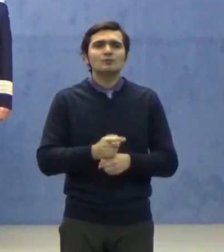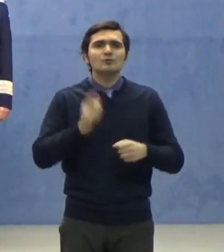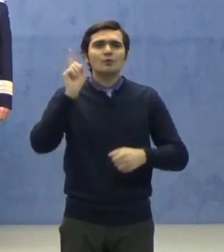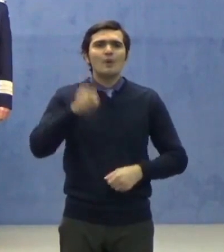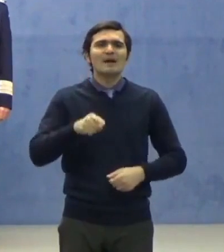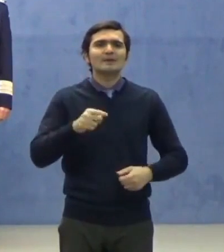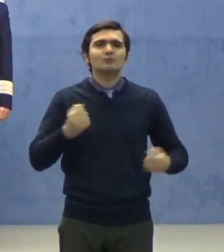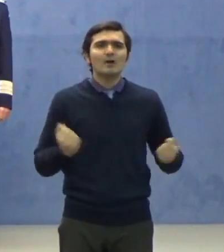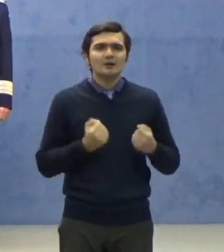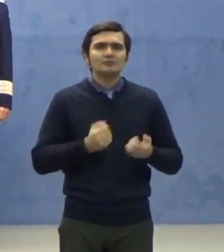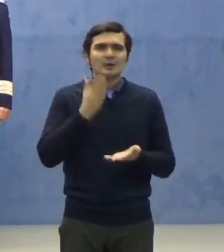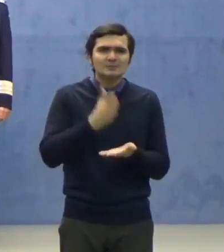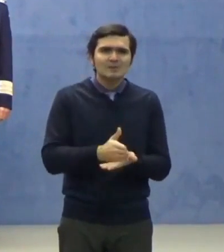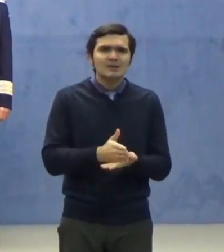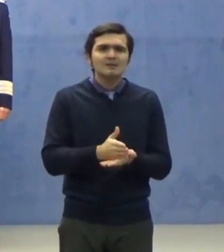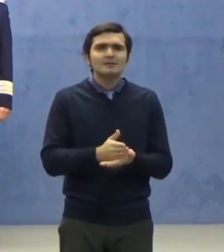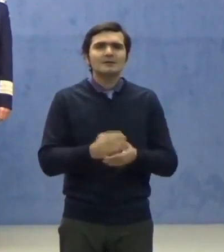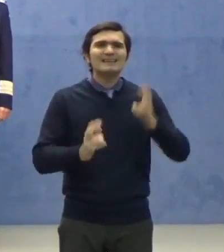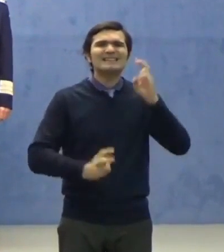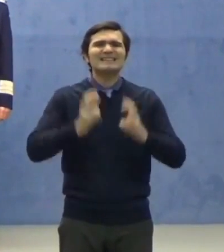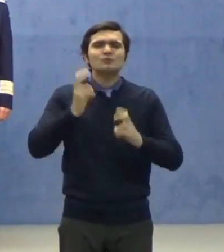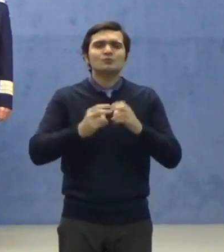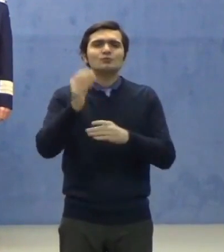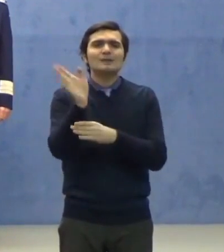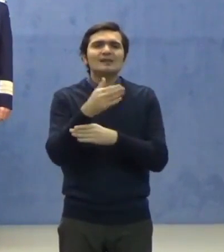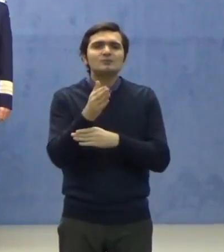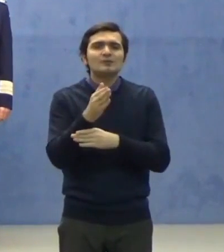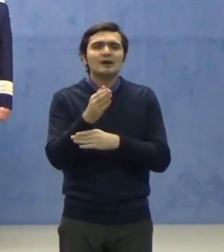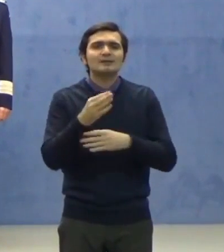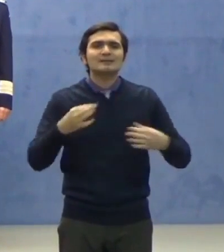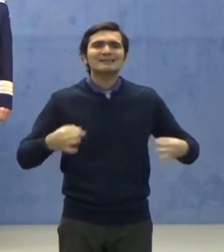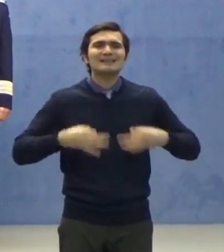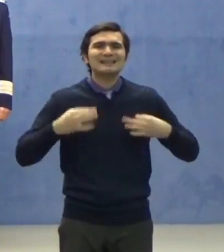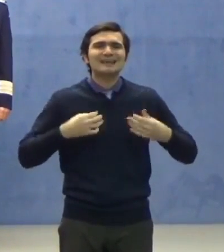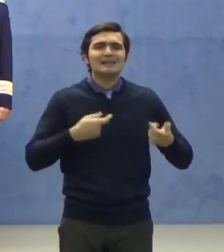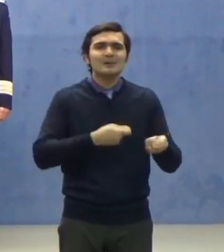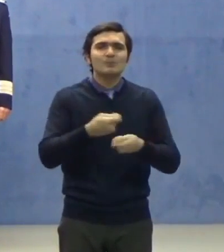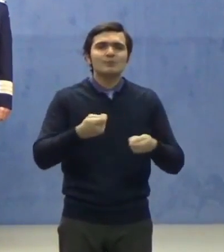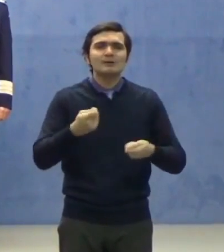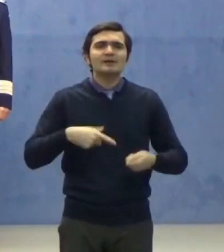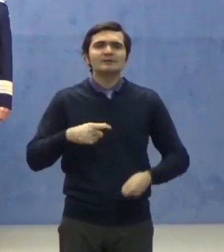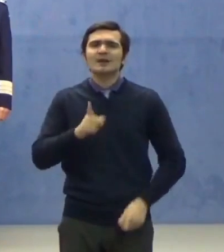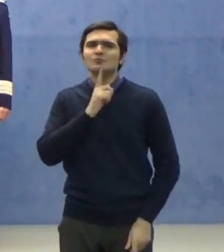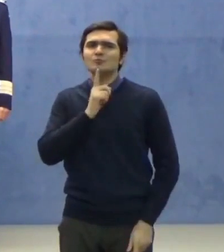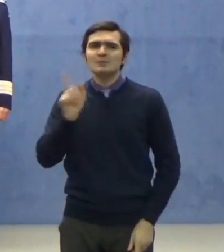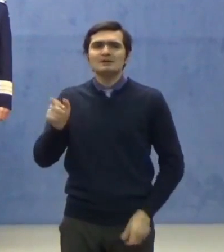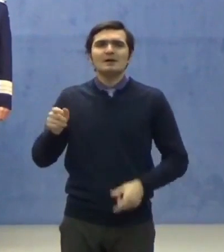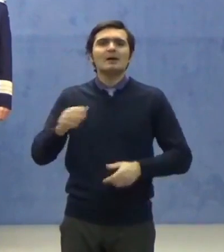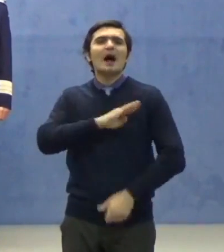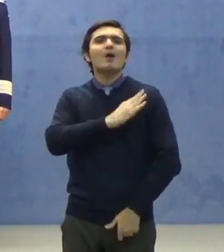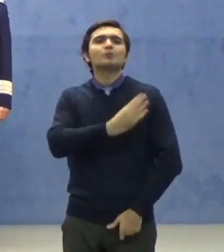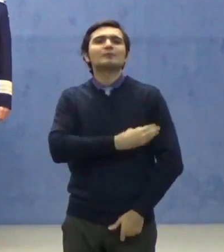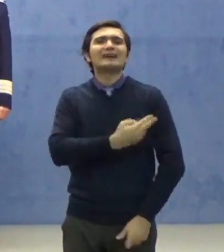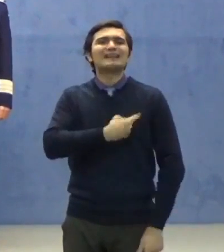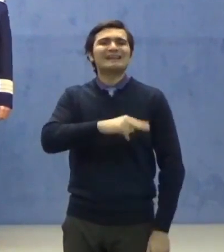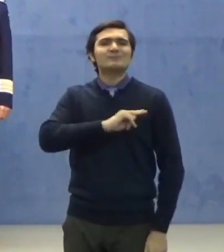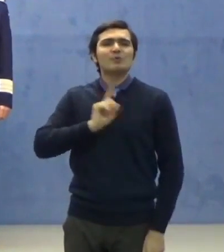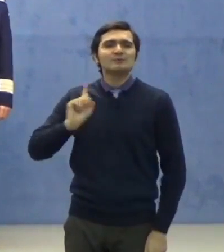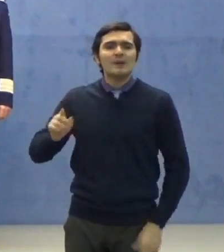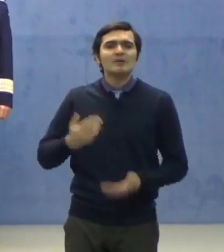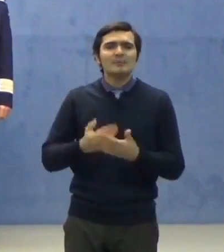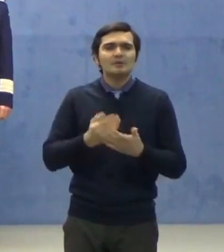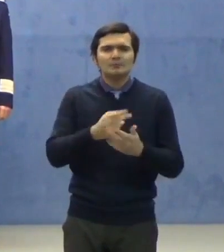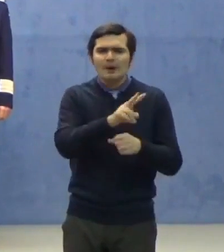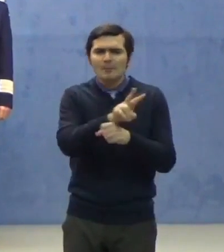am stabilit faptul că Institutul Național de Sănătate Publică este desemnat autoritatea responsabilă pentru monitorizarea